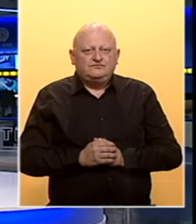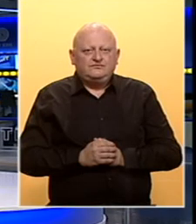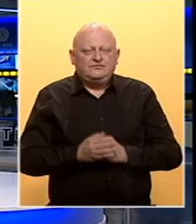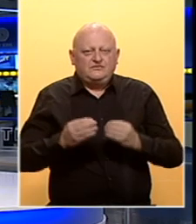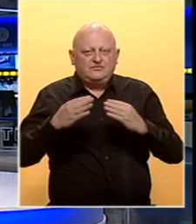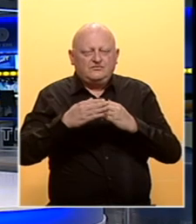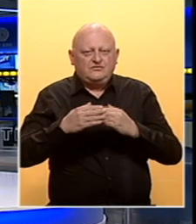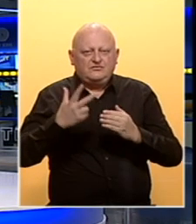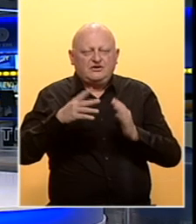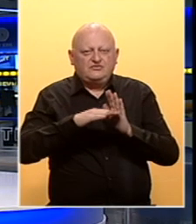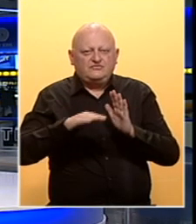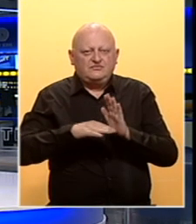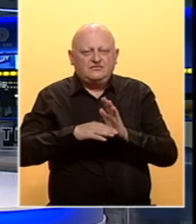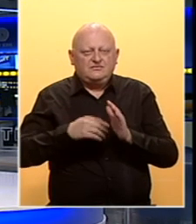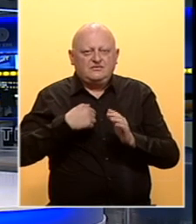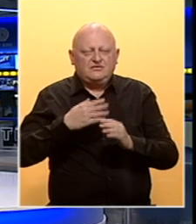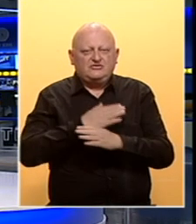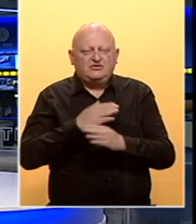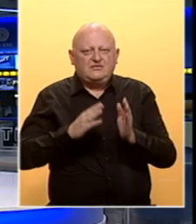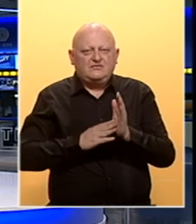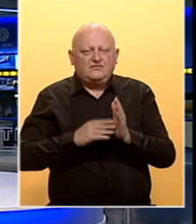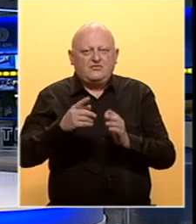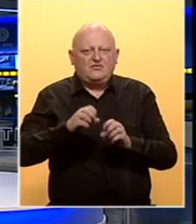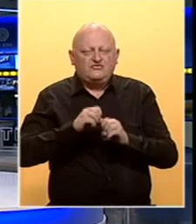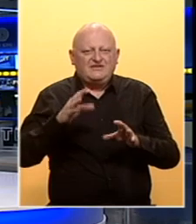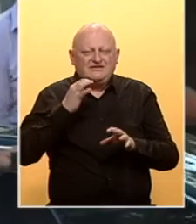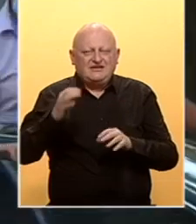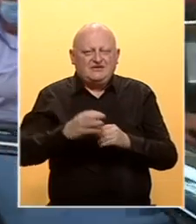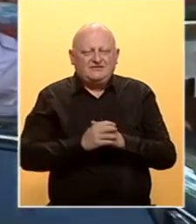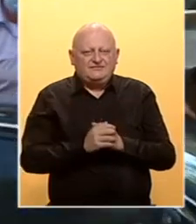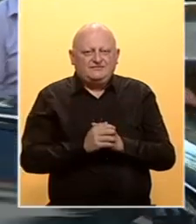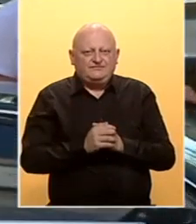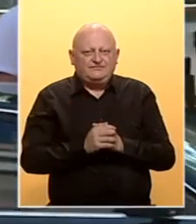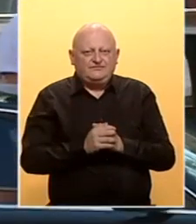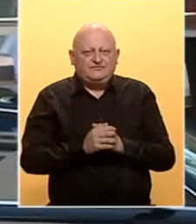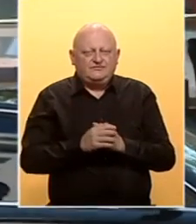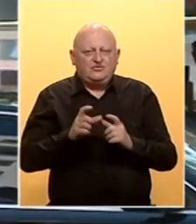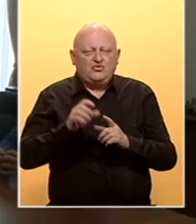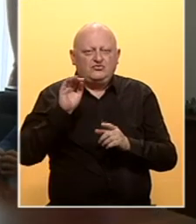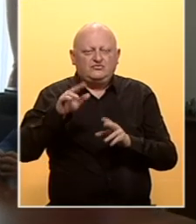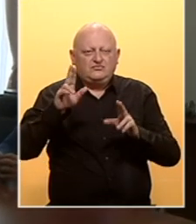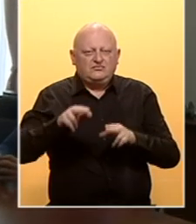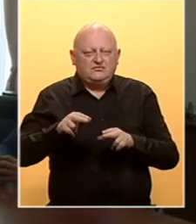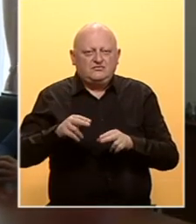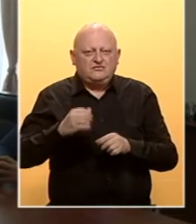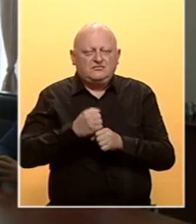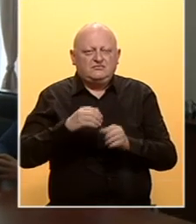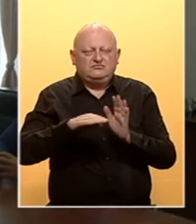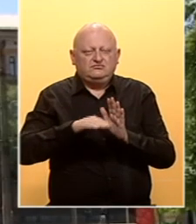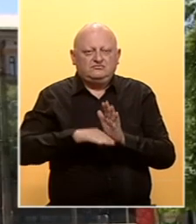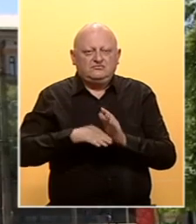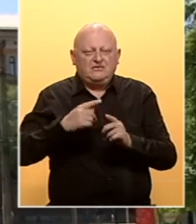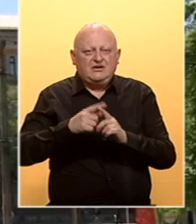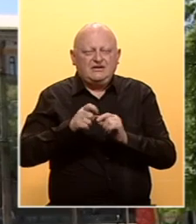Dobro večer u trećem dnevniku. Ja sam Željena Mehmedika, ovo su vijesti dana. Dodik najavio mogućnosti izrade deklaracije